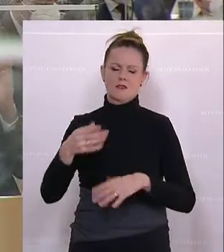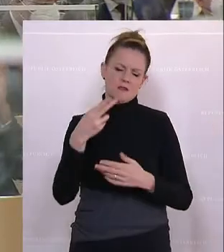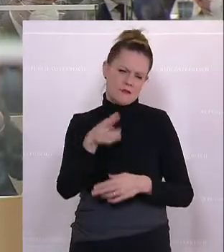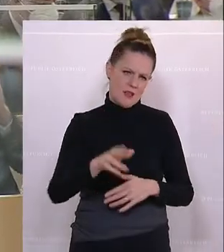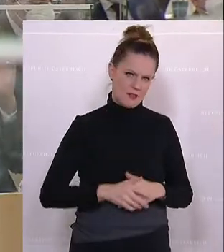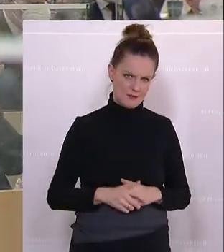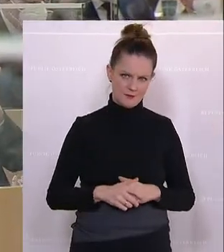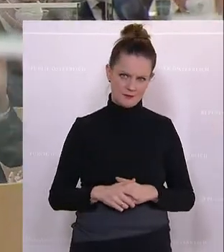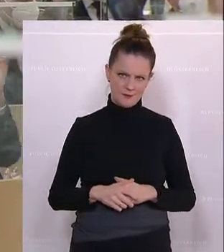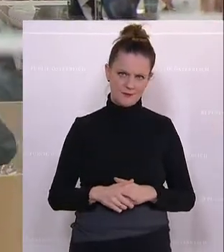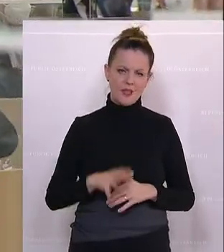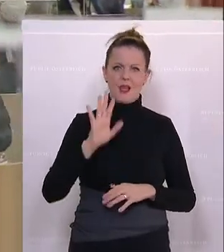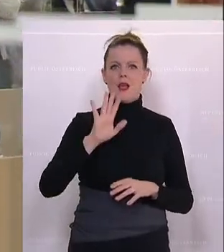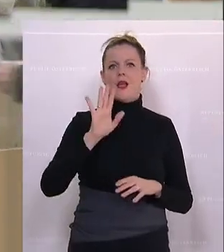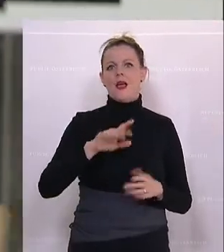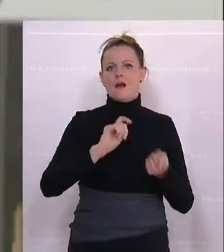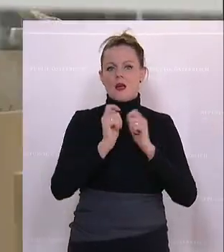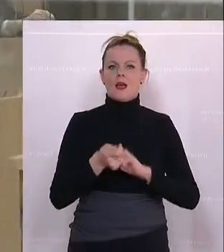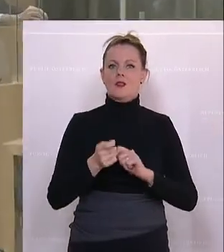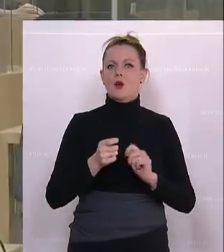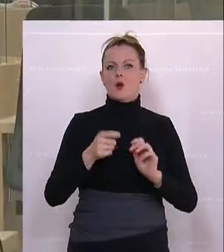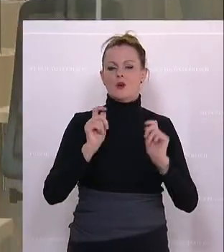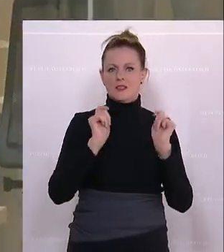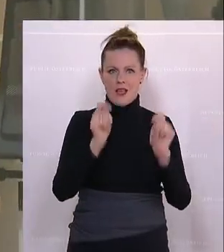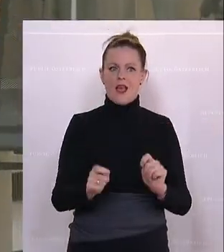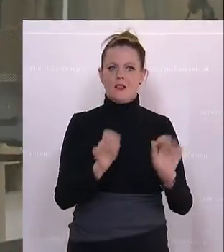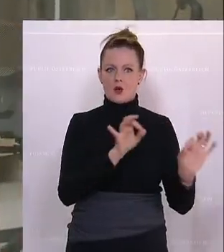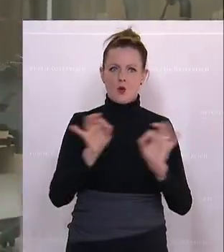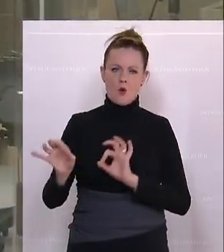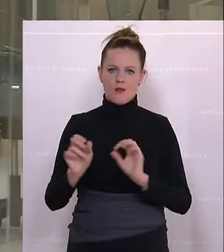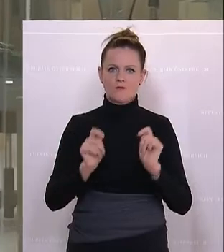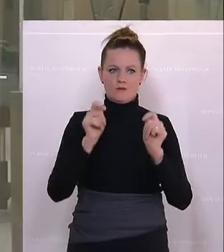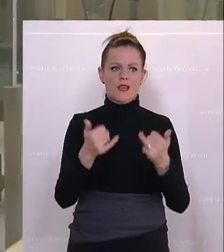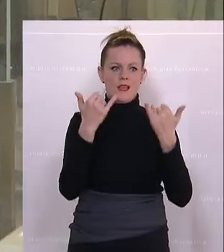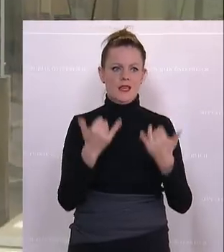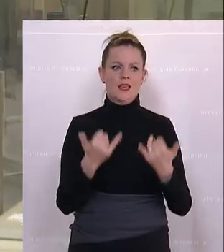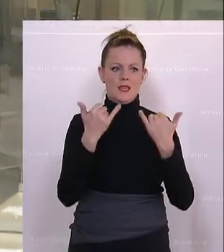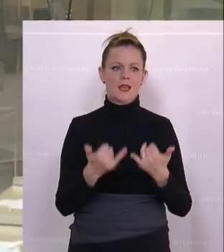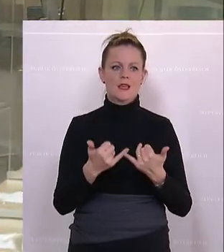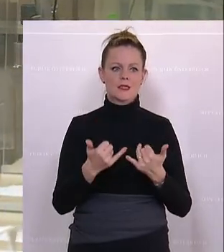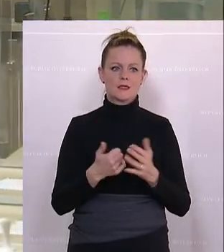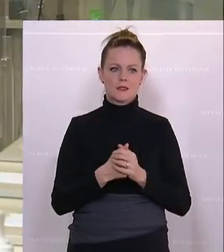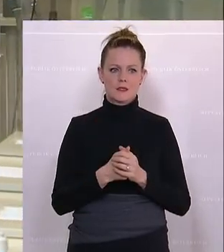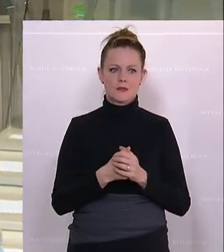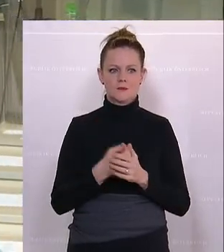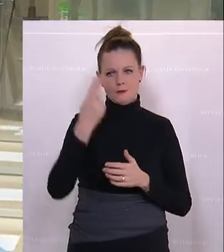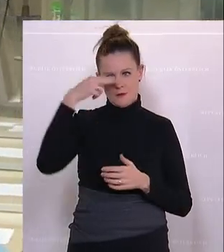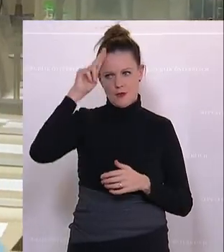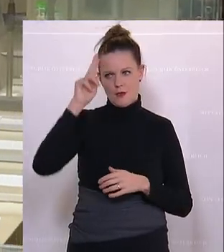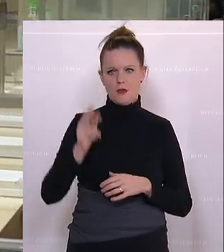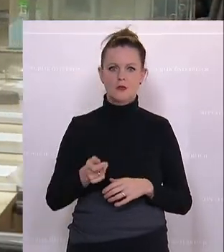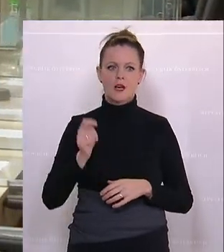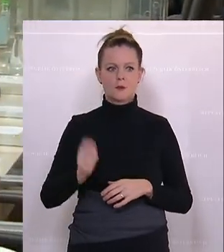Gerade in Zeiten der Corona-Krise würden die Gemeinden Planungssicherheit brauchen. Dieser sei mit dem Finanzausgleich gewährleistet, betont Manfred Hofinger